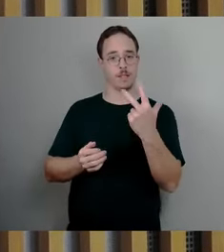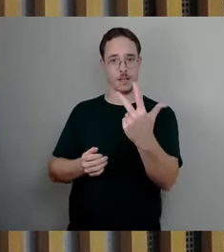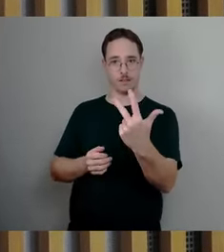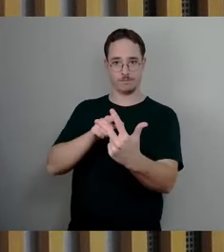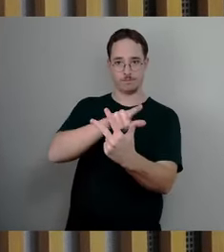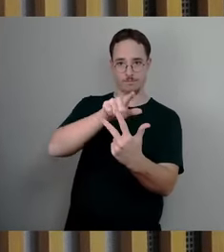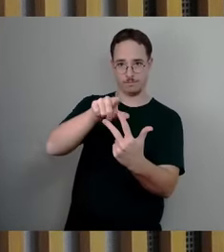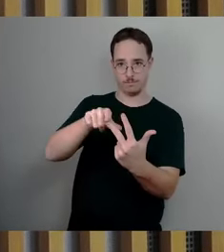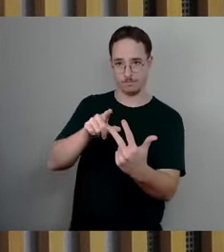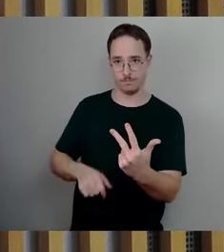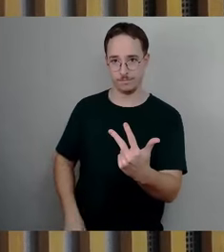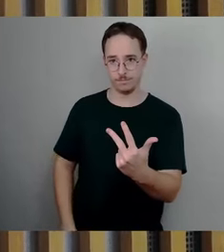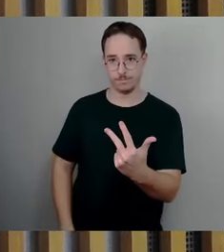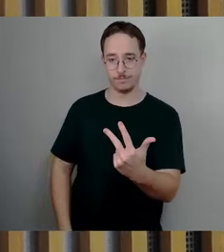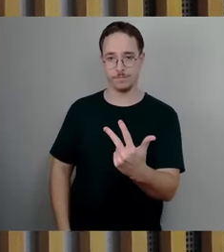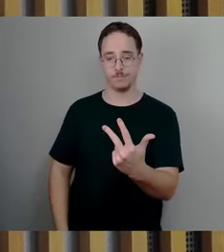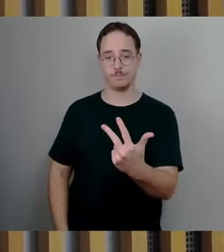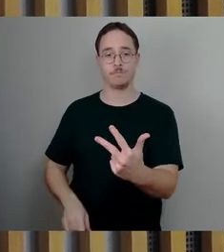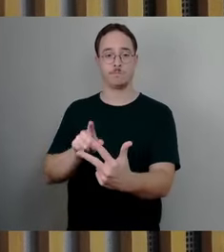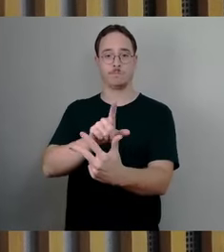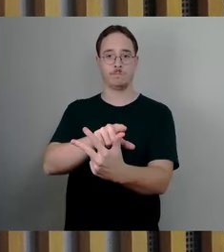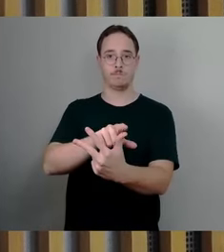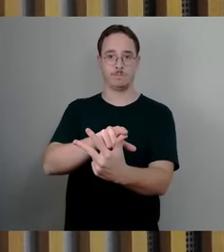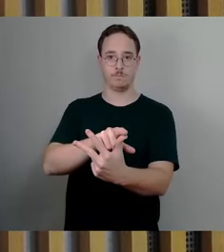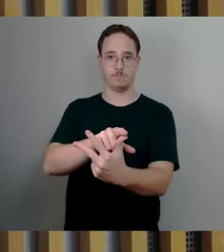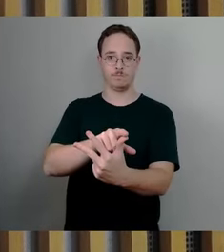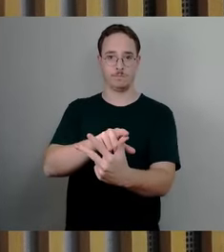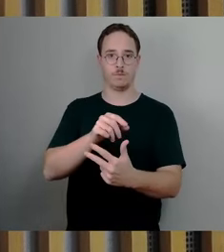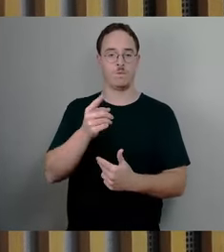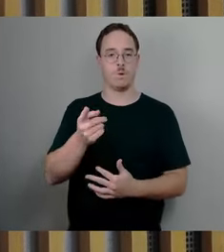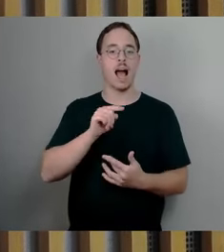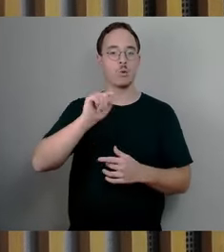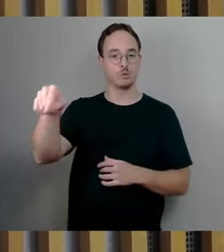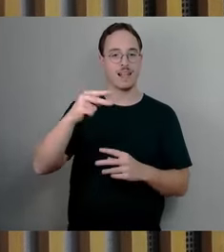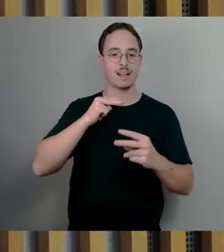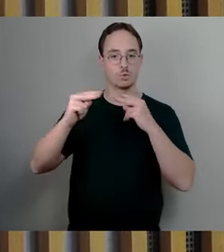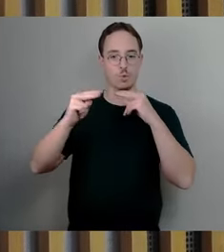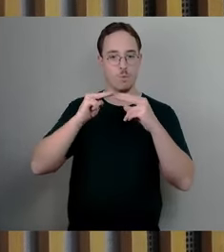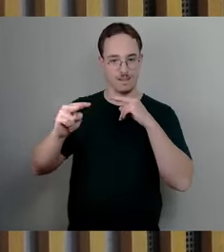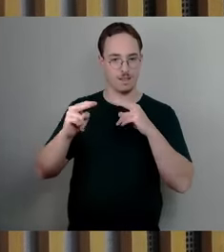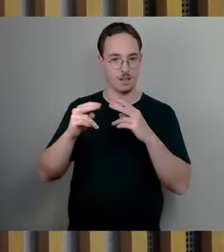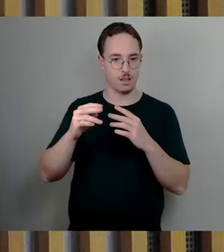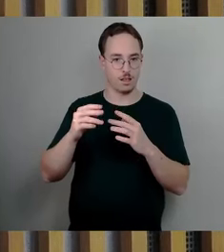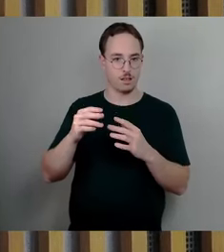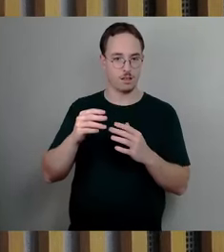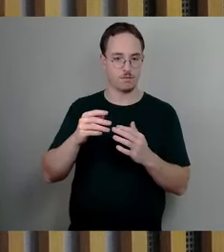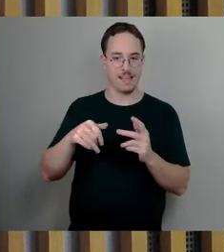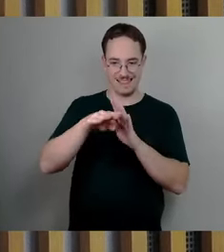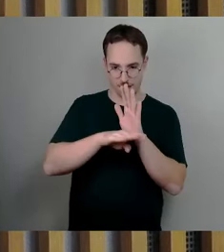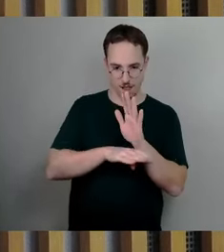zusammen. Werden die Regelungen für die Außengastronomie, also diese Parklet-Regelung in 2025